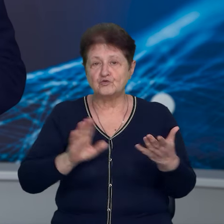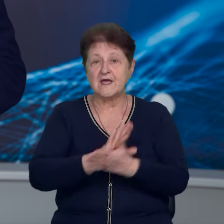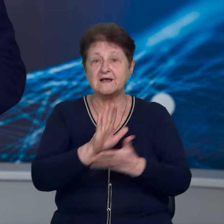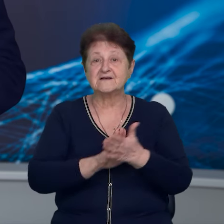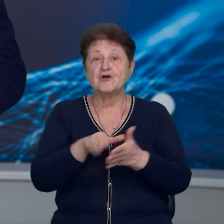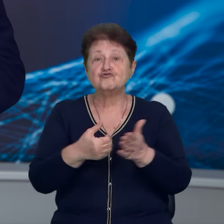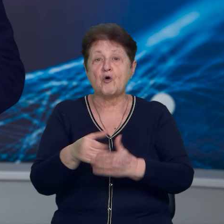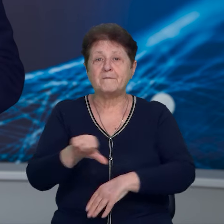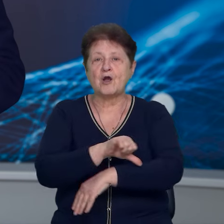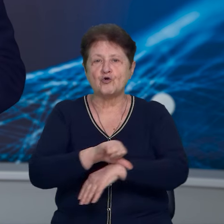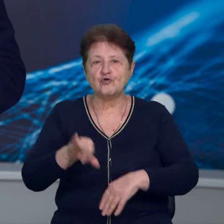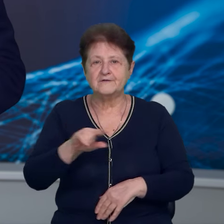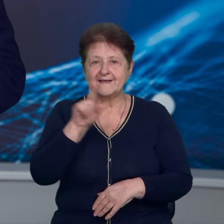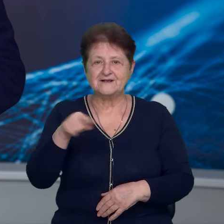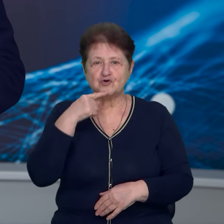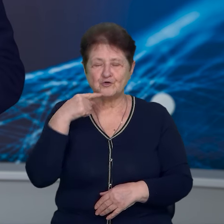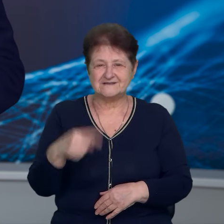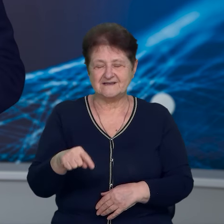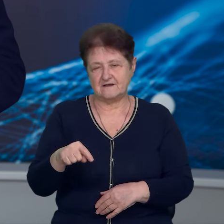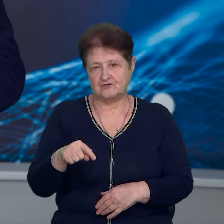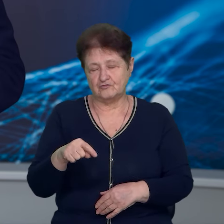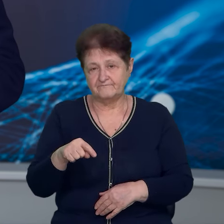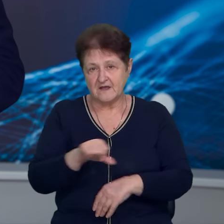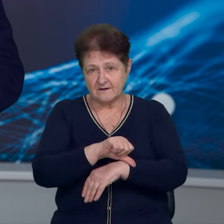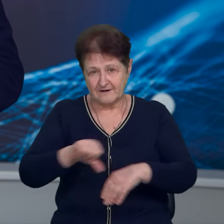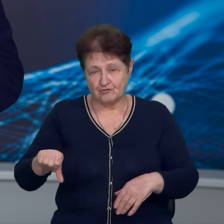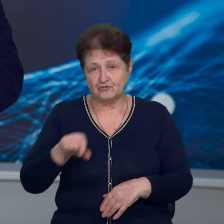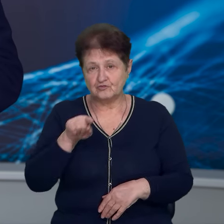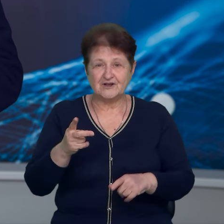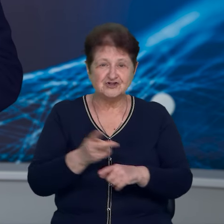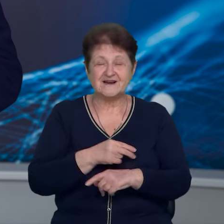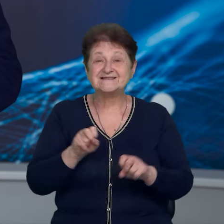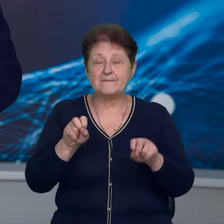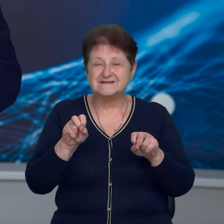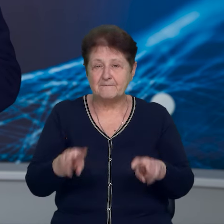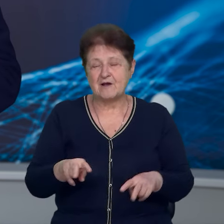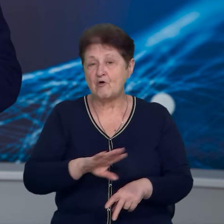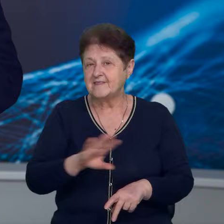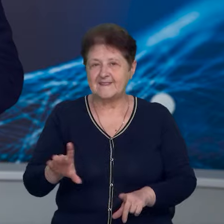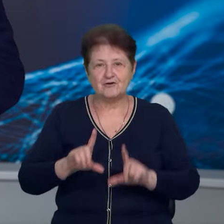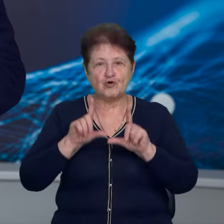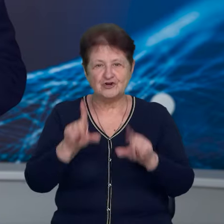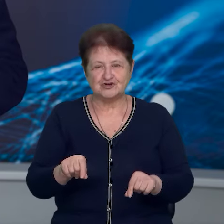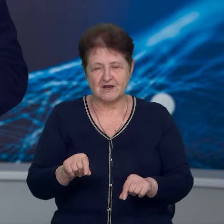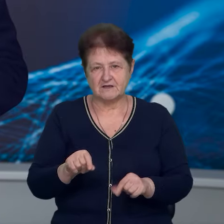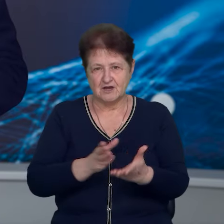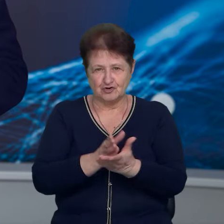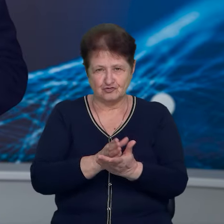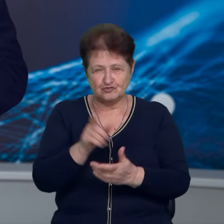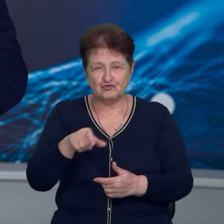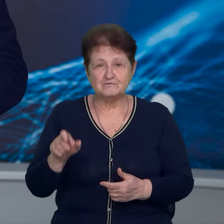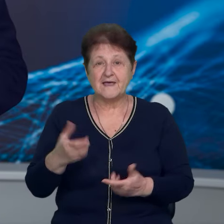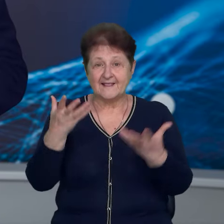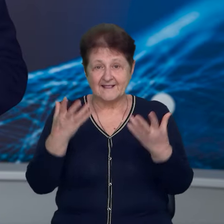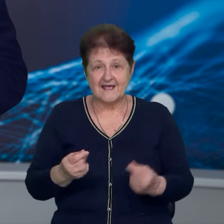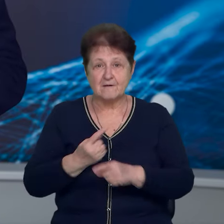до прикордонних з Росією сіл Чернігівщини. Туди, куди через небезпеку обстрілів не доїжджає більшість служб. День із